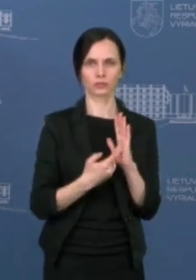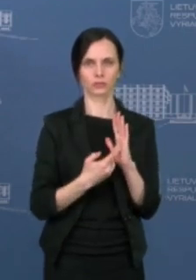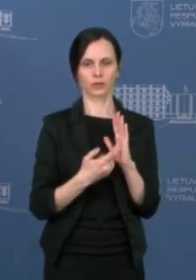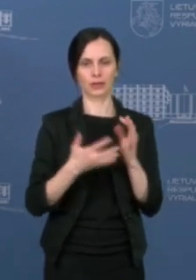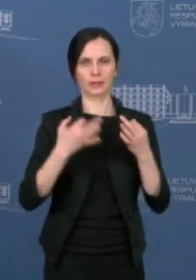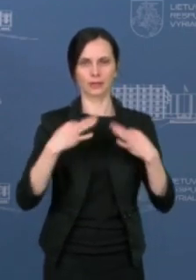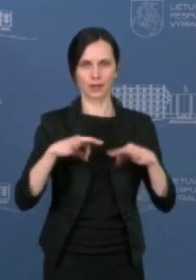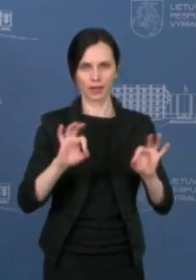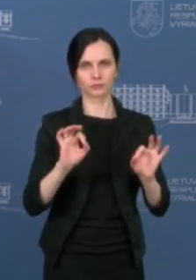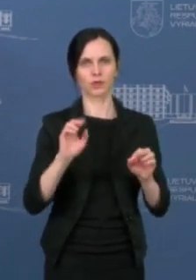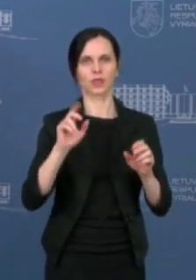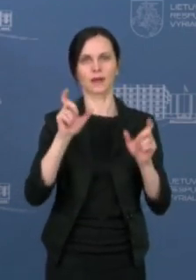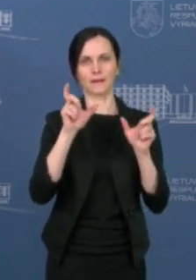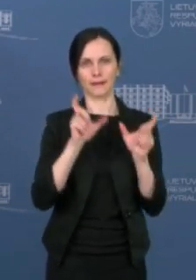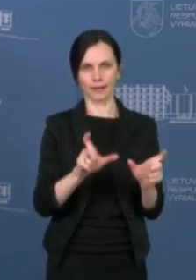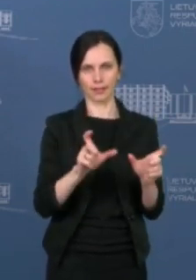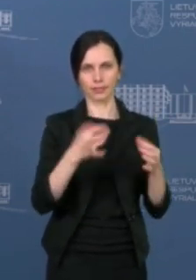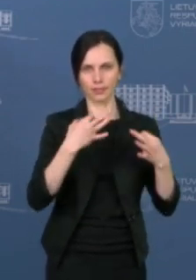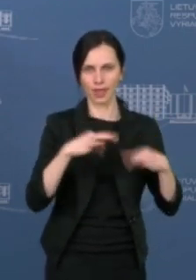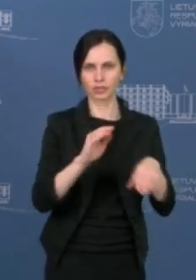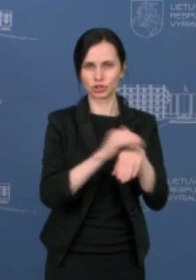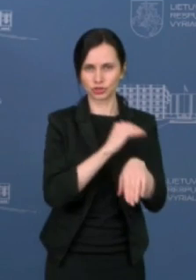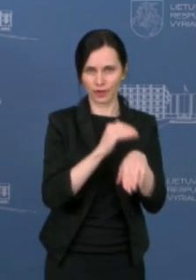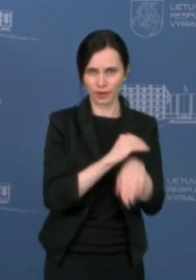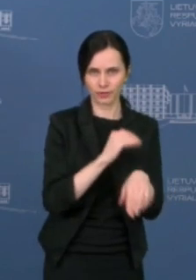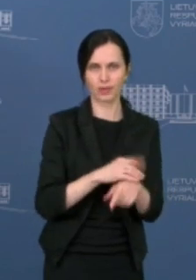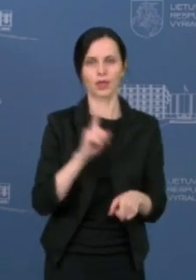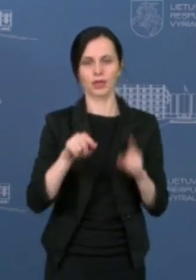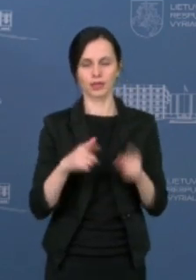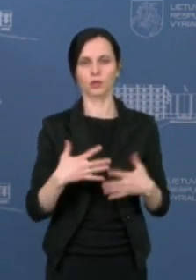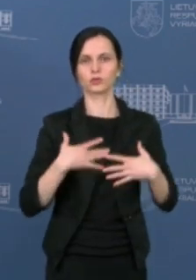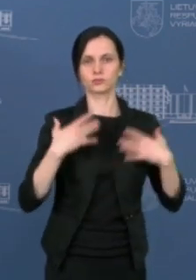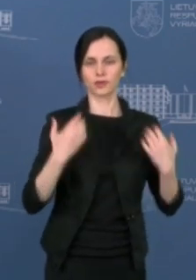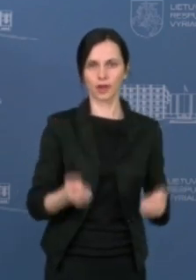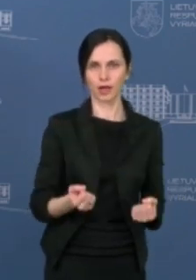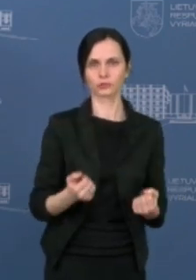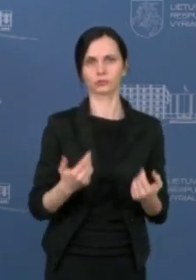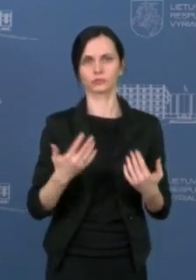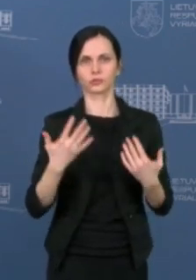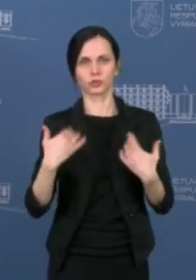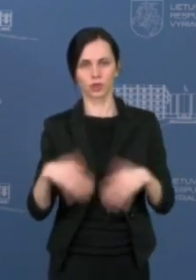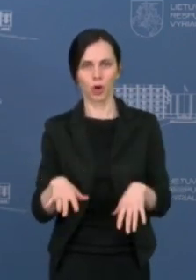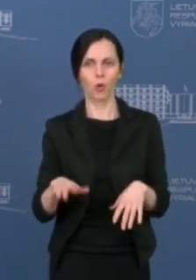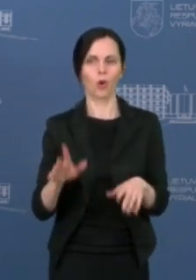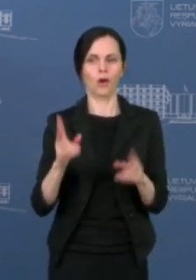Pirmiausiai pasakys ministrė, paskui laikas